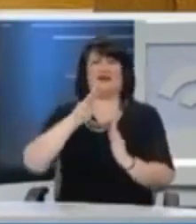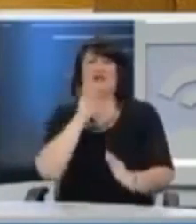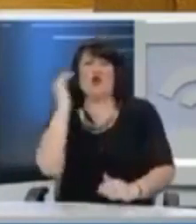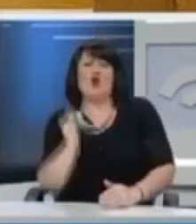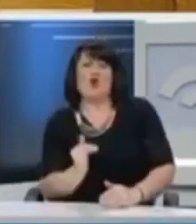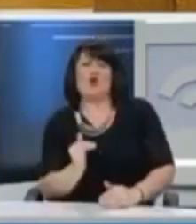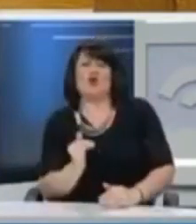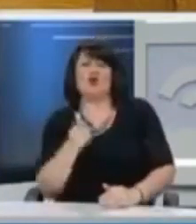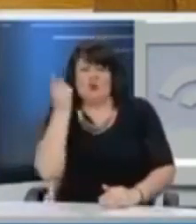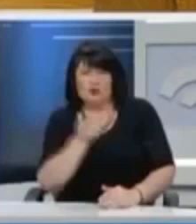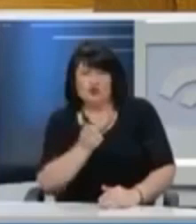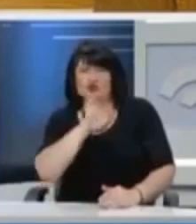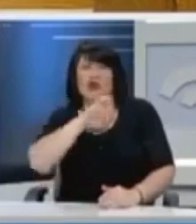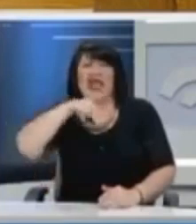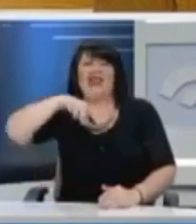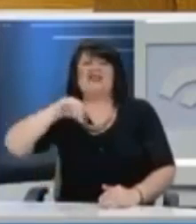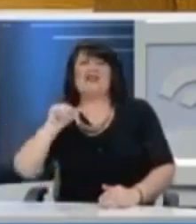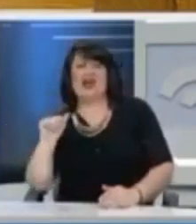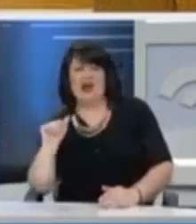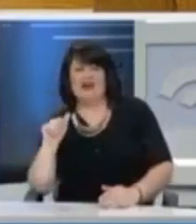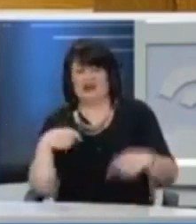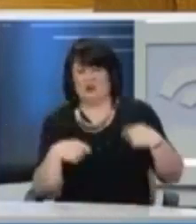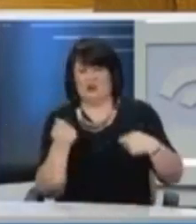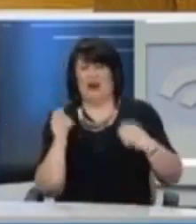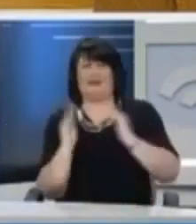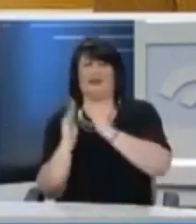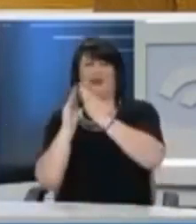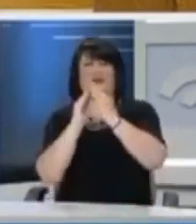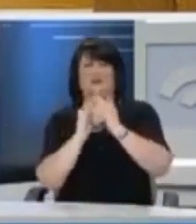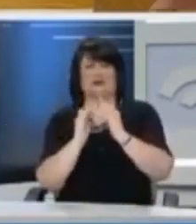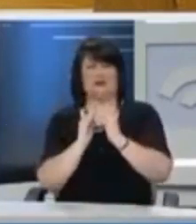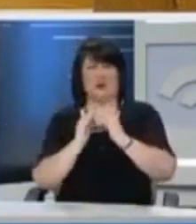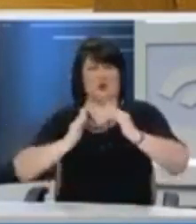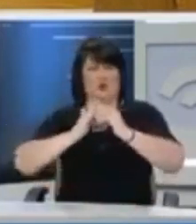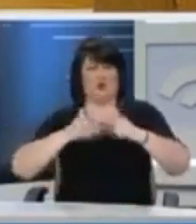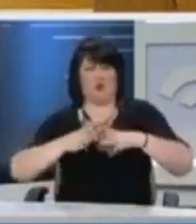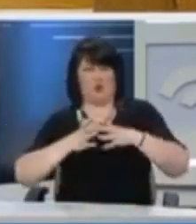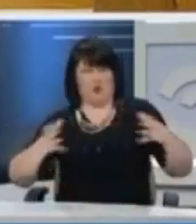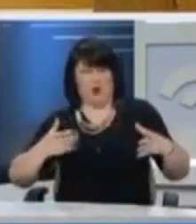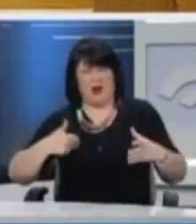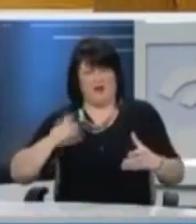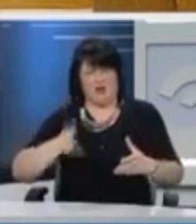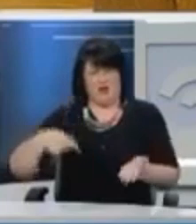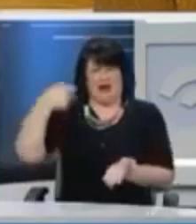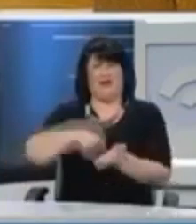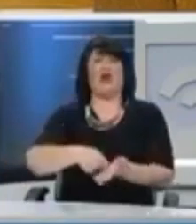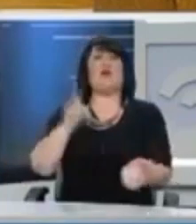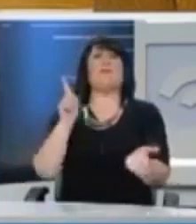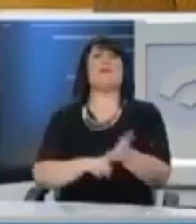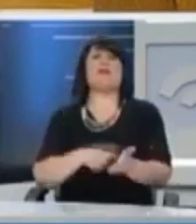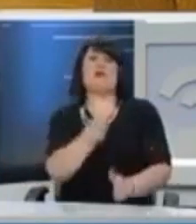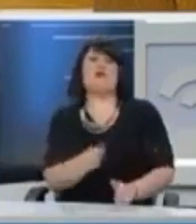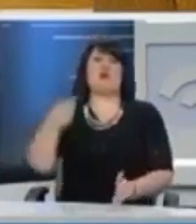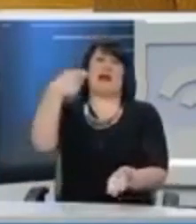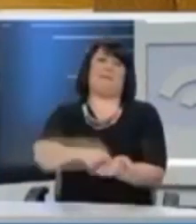χαμηλά τα ποσοστά του Ένθια για τις υψηλές ιδιοκτησίες. Εμείς που μπορούμε να πληρώνουμε, πρέπει να πληρώνουμε